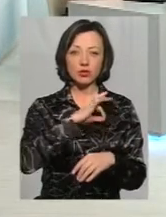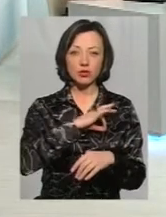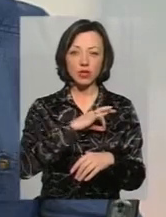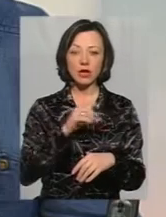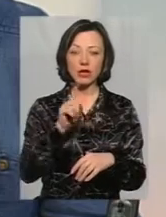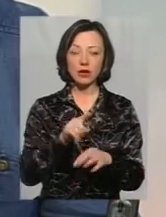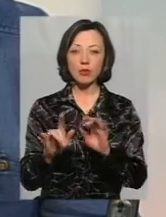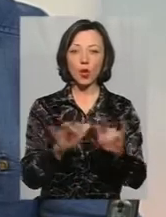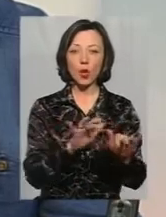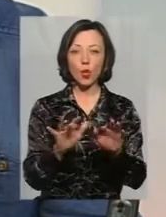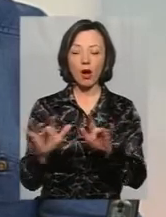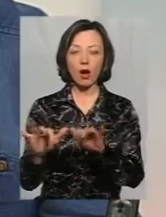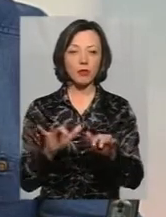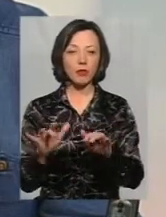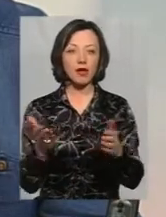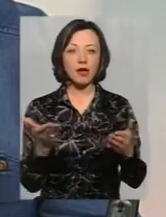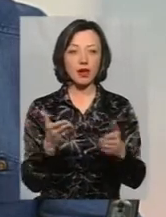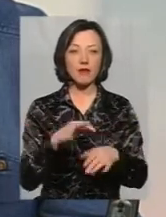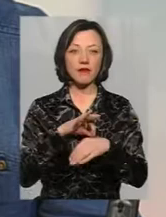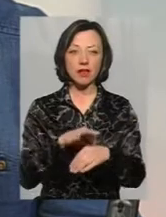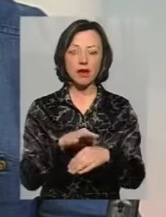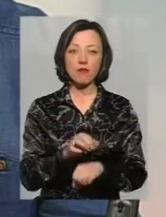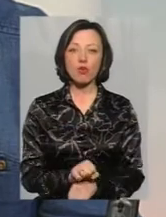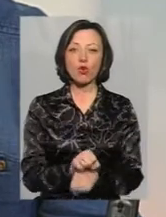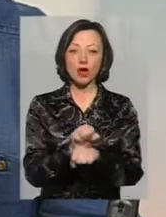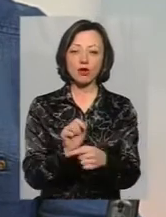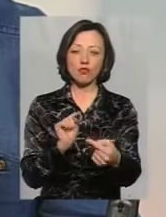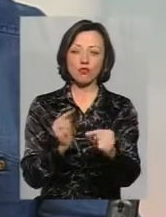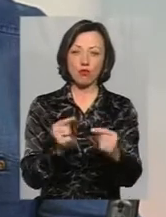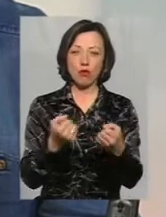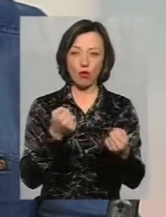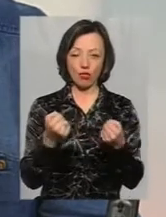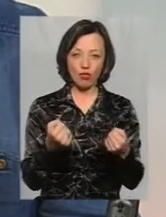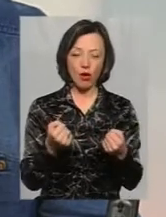тими рухами, які вели протестну боротьбу проти чогось, і